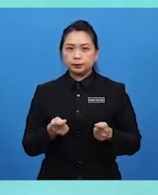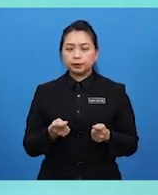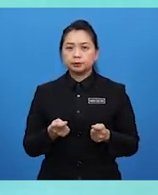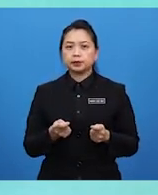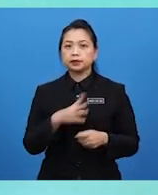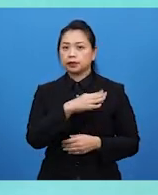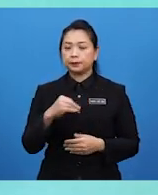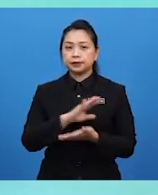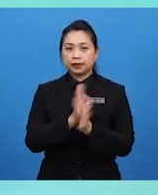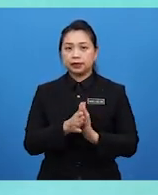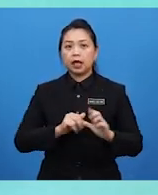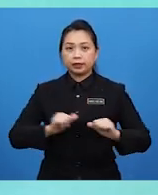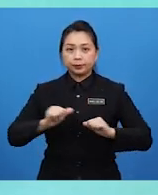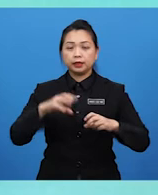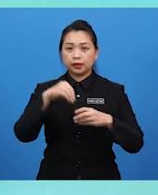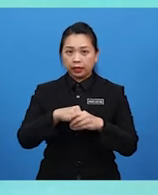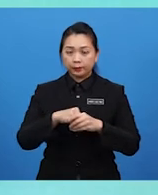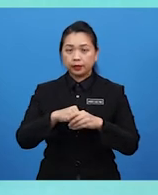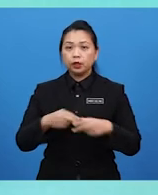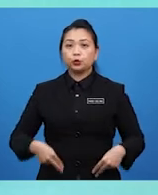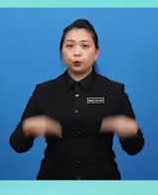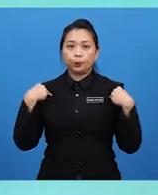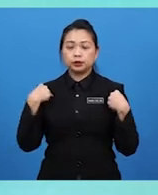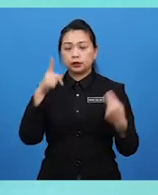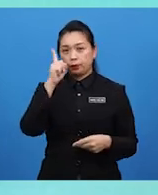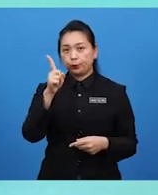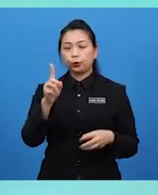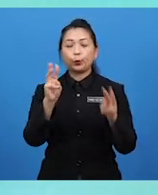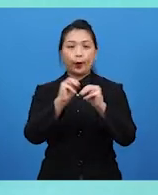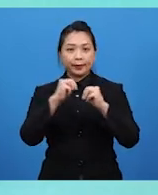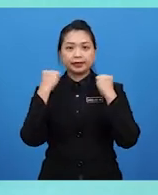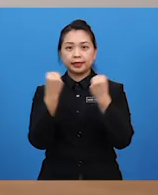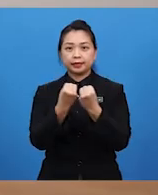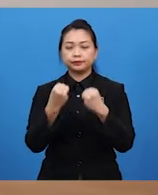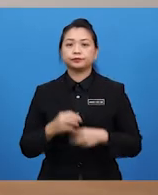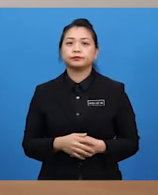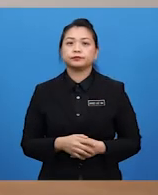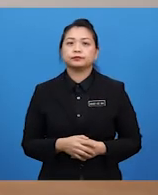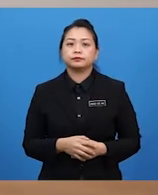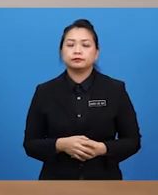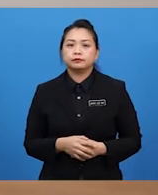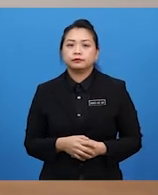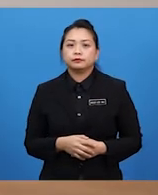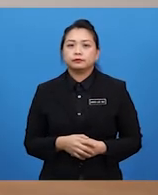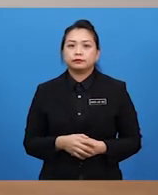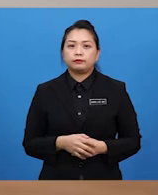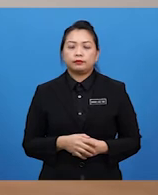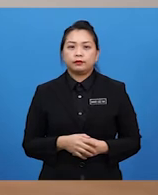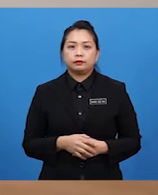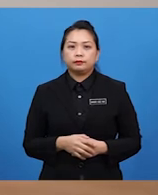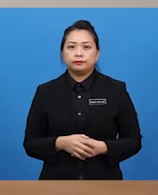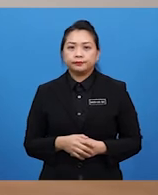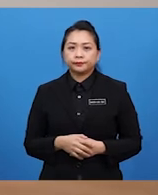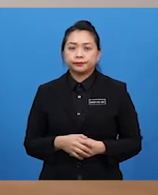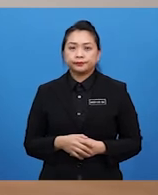itu namanya budaya. Serta menjadi amalan dalam kehidupan sesebuah masyarakat. Pelajar dan juga Cikgu Doys, jangan